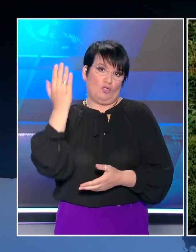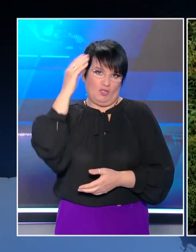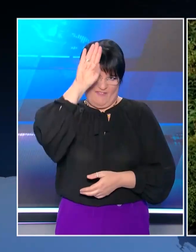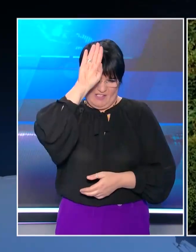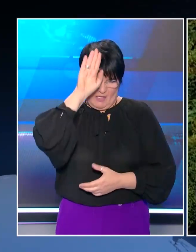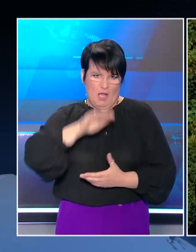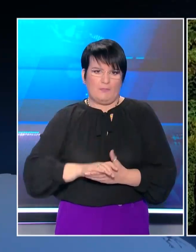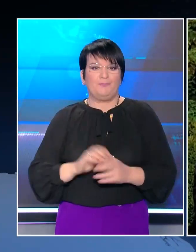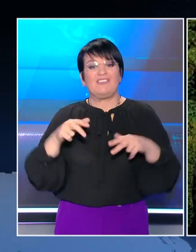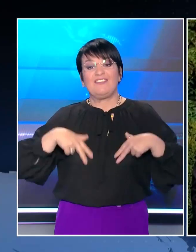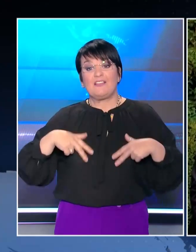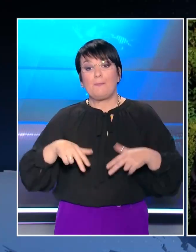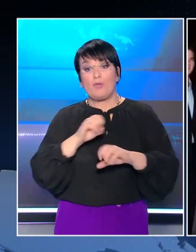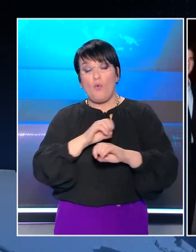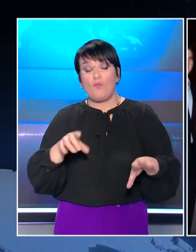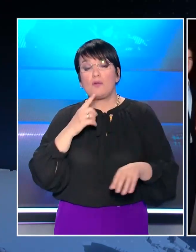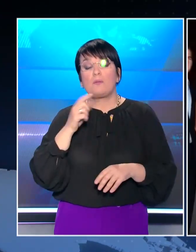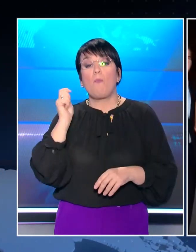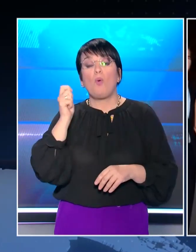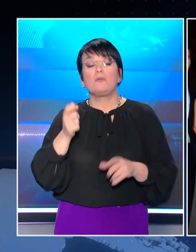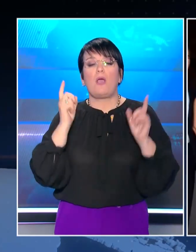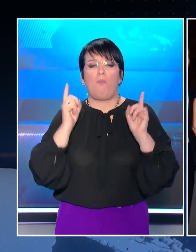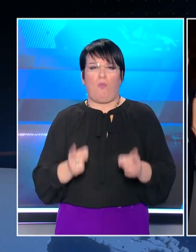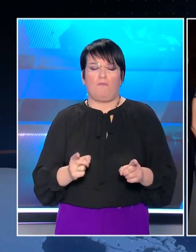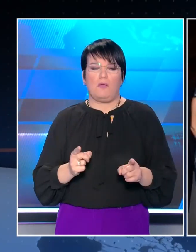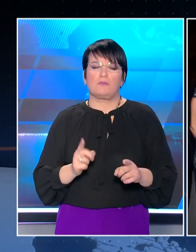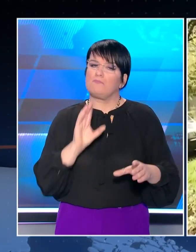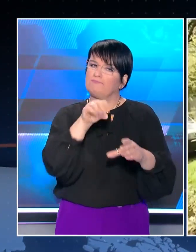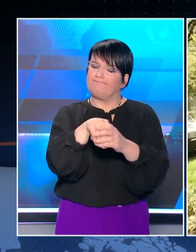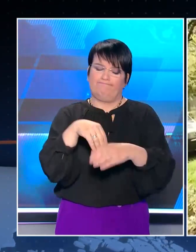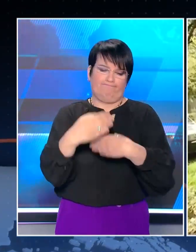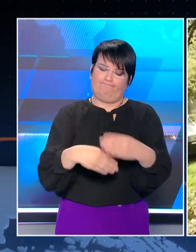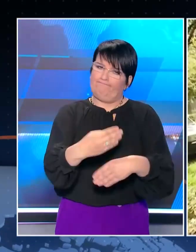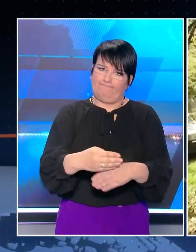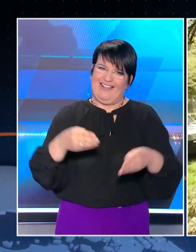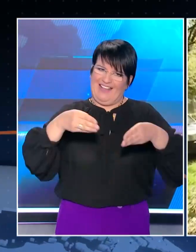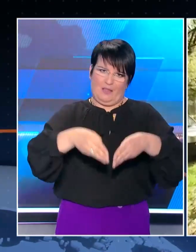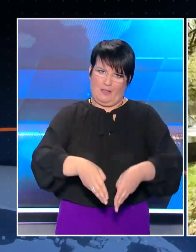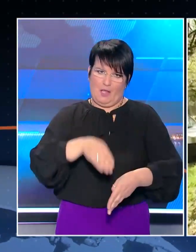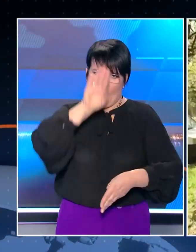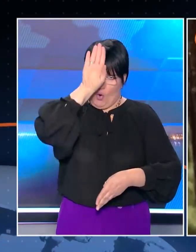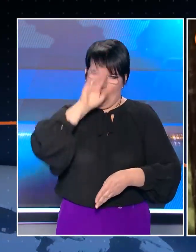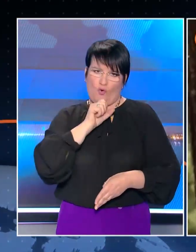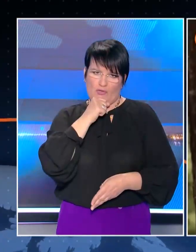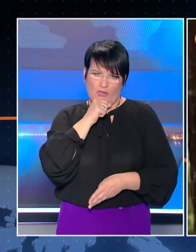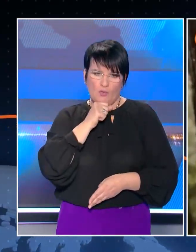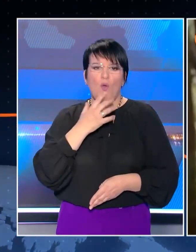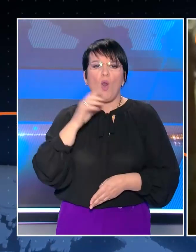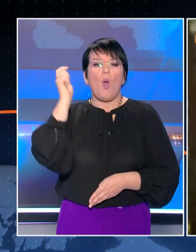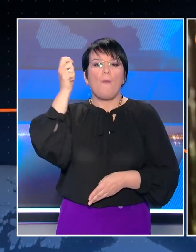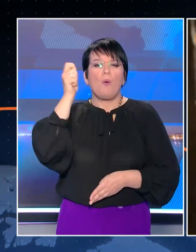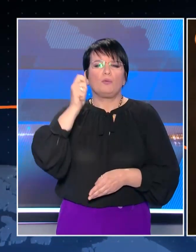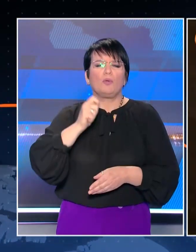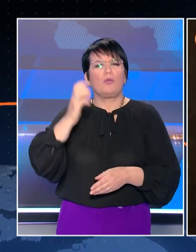Οι κυβερνητικές πηγές αναφέρουν πως είναι πολιτική απόφαση να μην εμπλακεί καθόλου στη διαδικασία της κηδείας του Κωνσταντίνου, καθώς το πολίτευμα της χώρας έχει